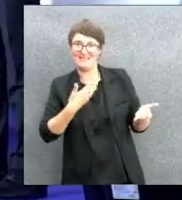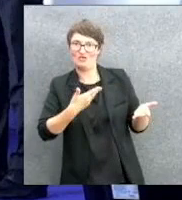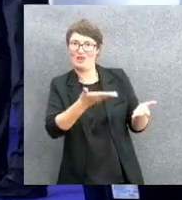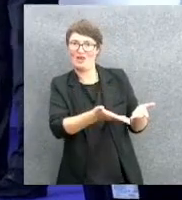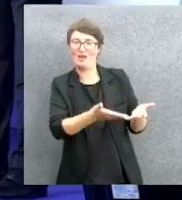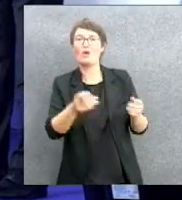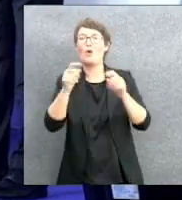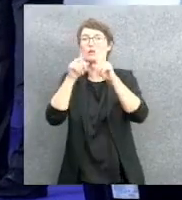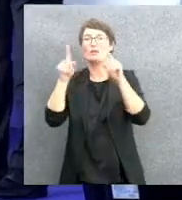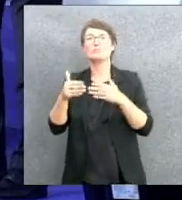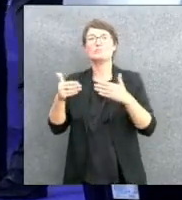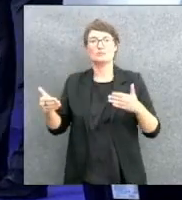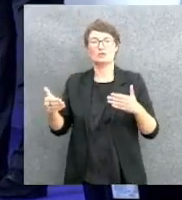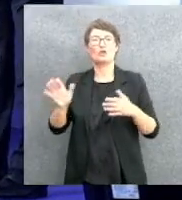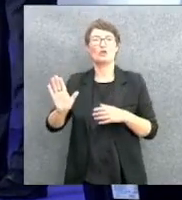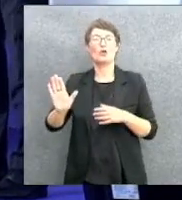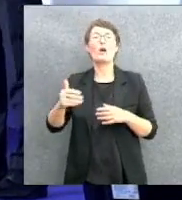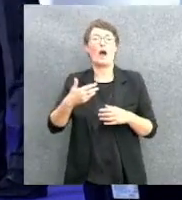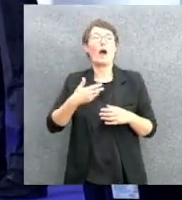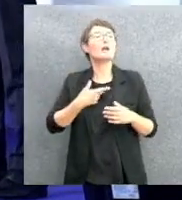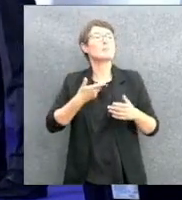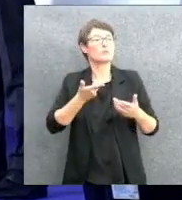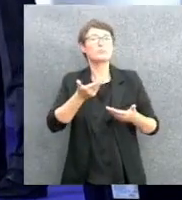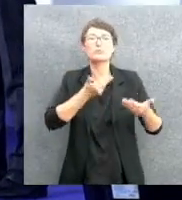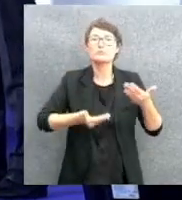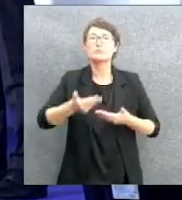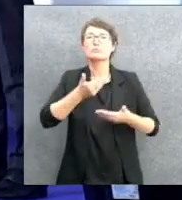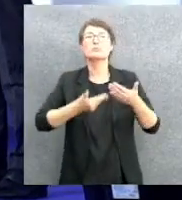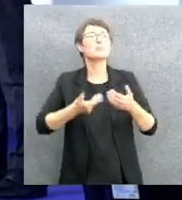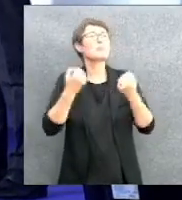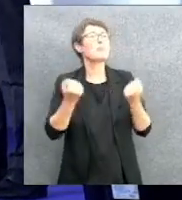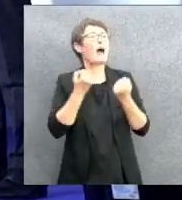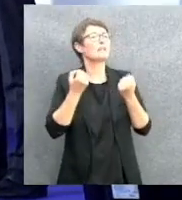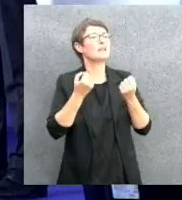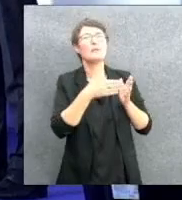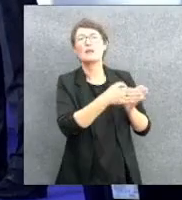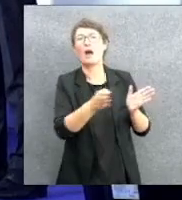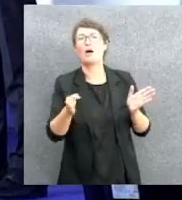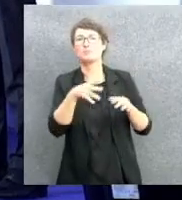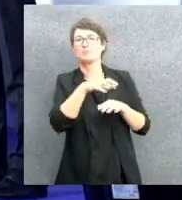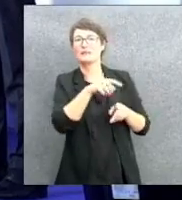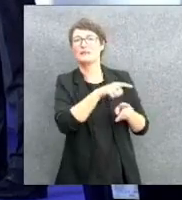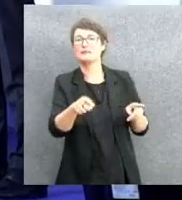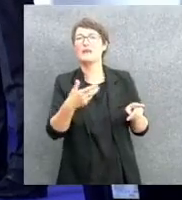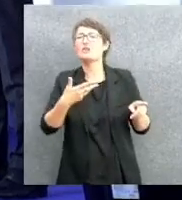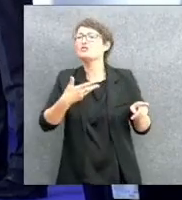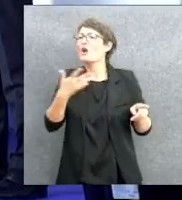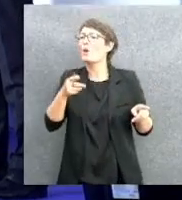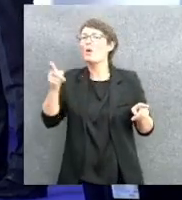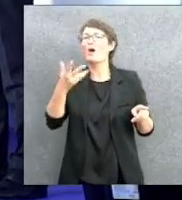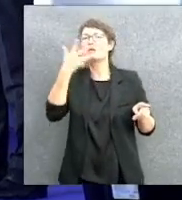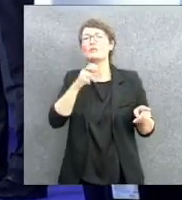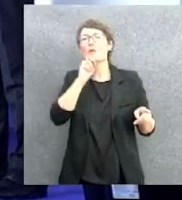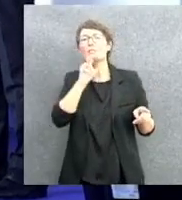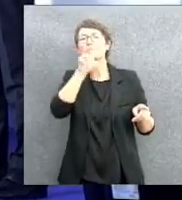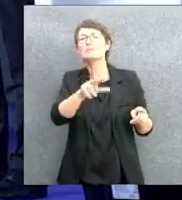interagisce praticamente con ogni attività che riguarda i ministeri.'è qualcosa che lei vorrebbe dire alla politica, visto